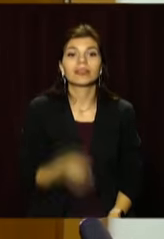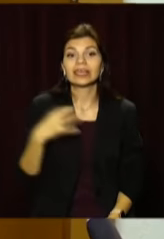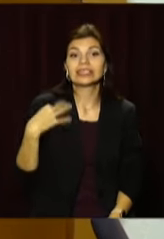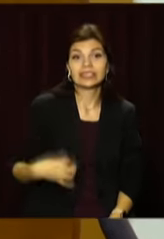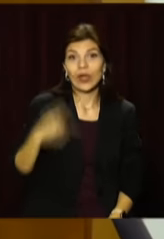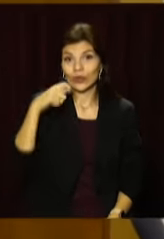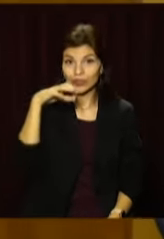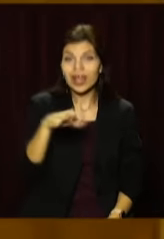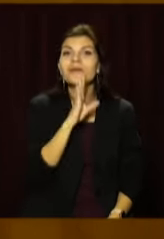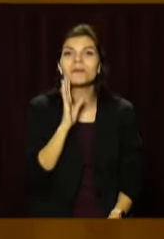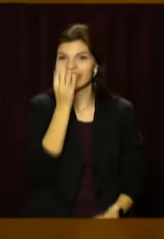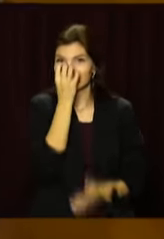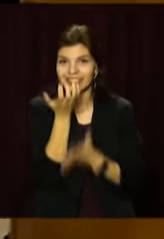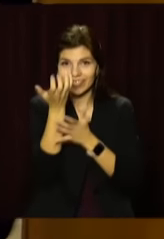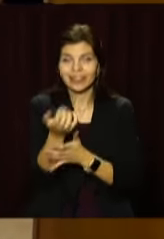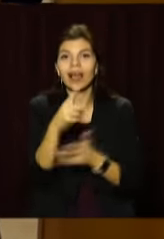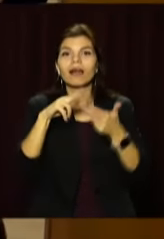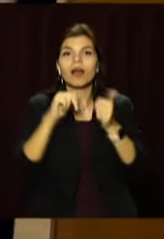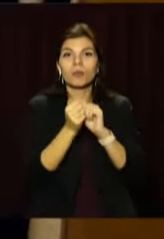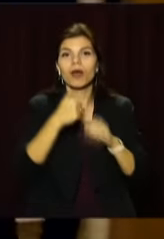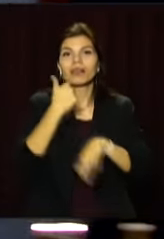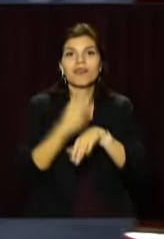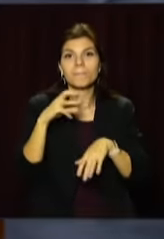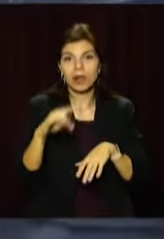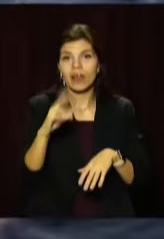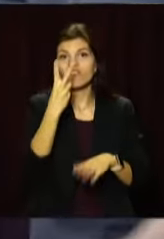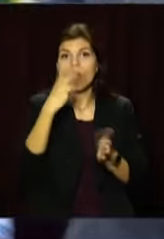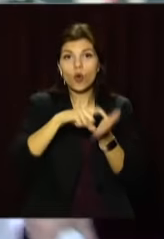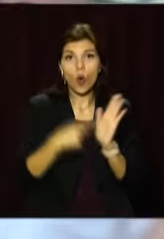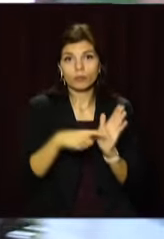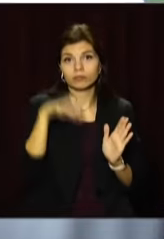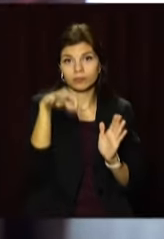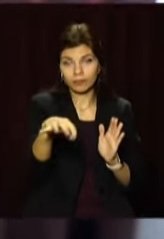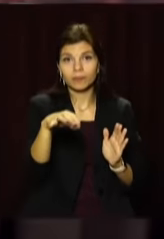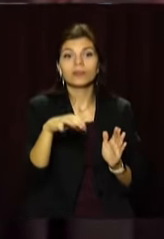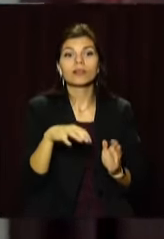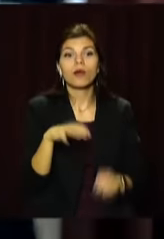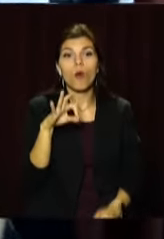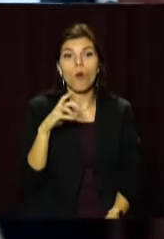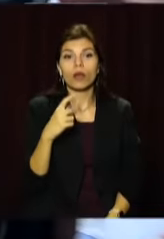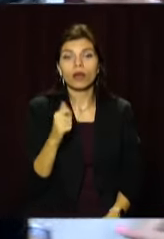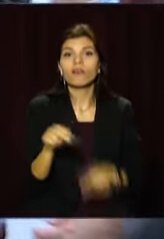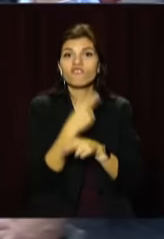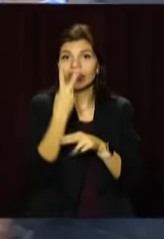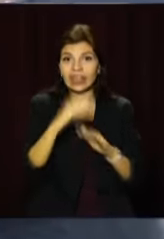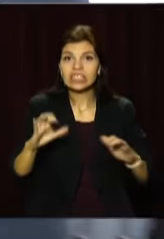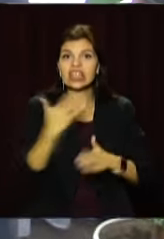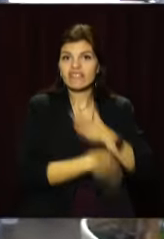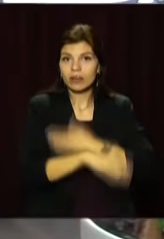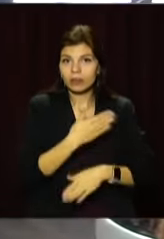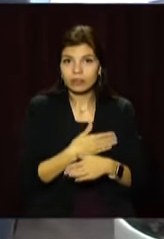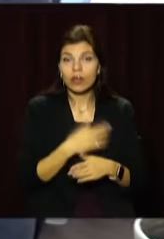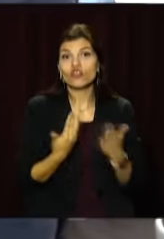Сину ключі, матері квіти. Міський голова Кам'янського вручив ключі від двокімнатної квартири Ользі Майорові, яка виховує двох дітей з